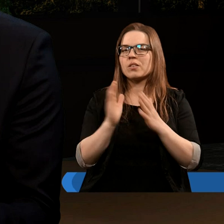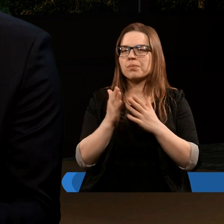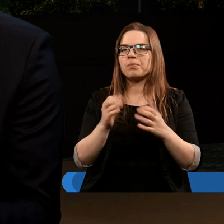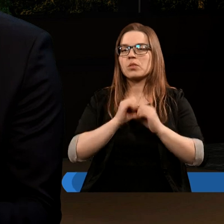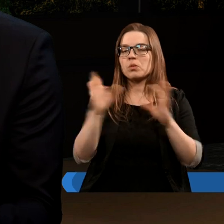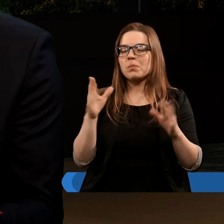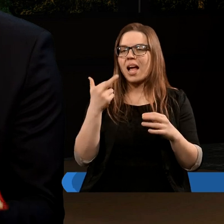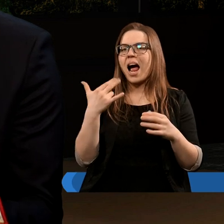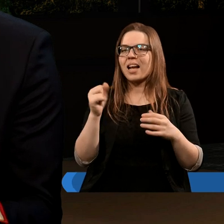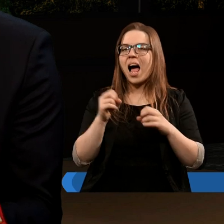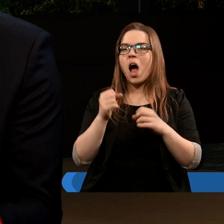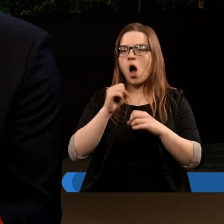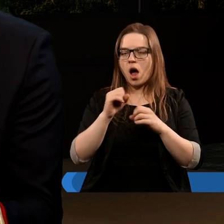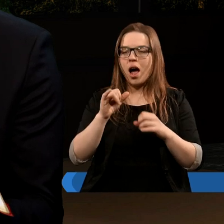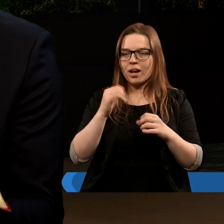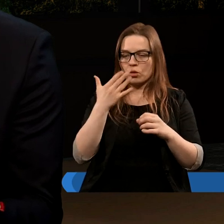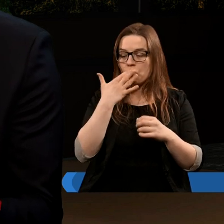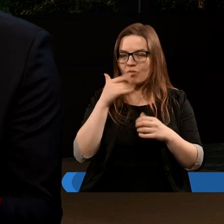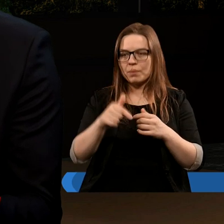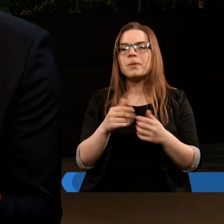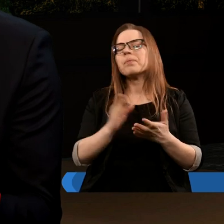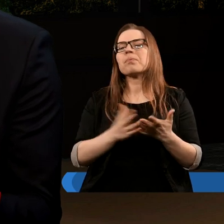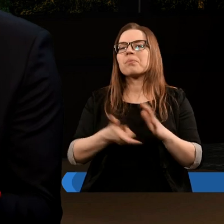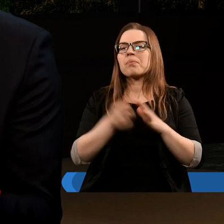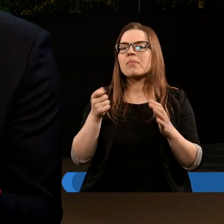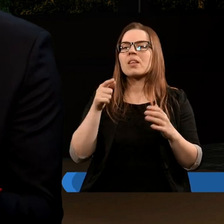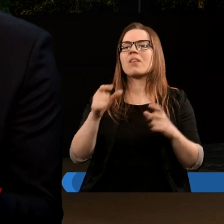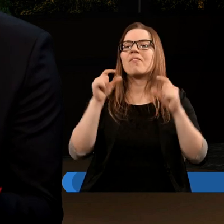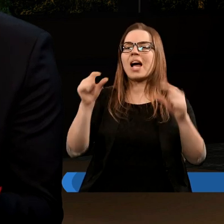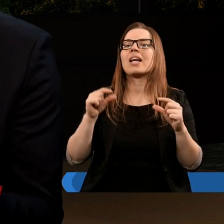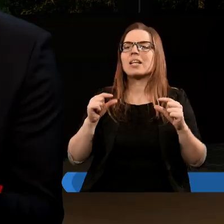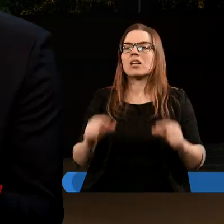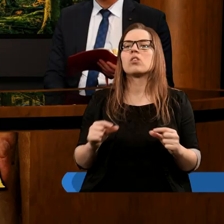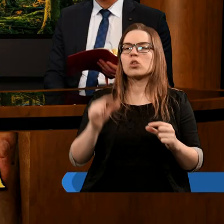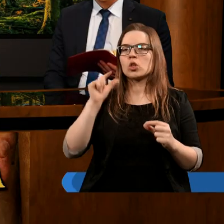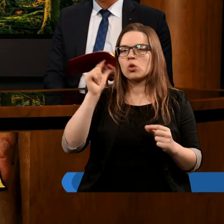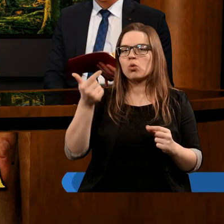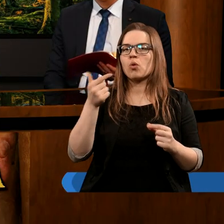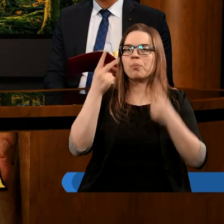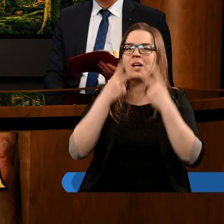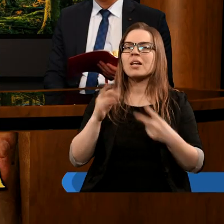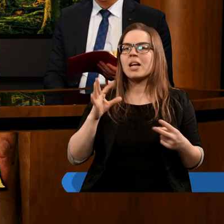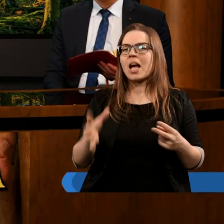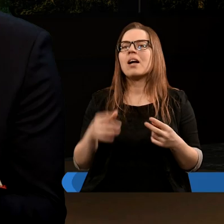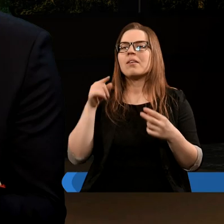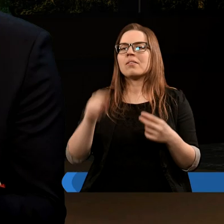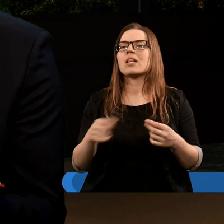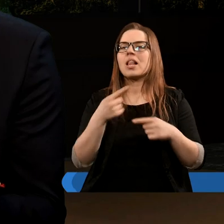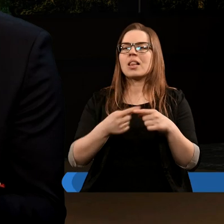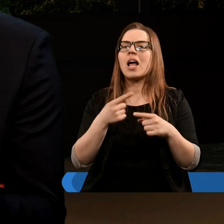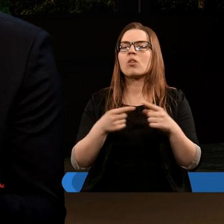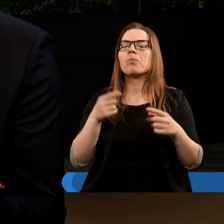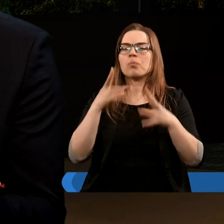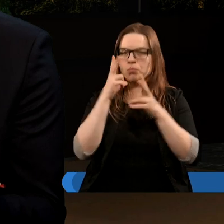Księgi Objawienia, Apokalipsy, o której mówimy i wersetu drugiego przeczytamy tak Ten